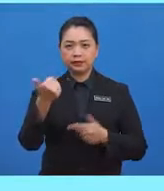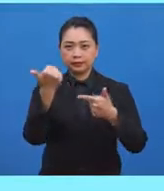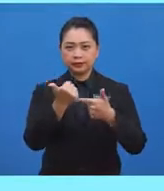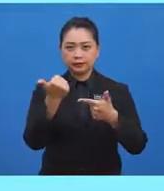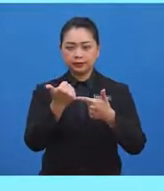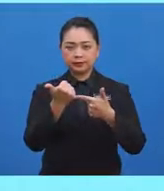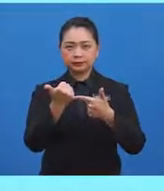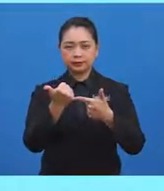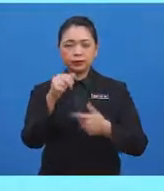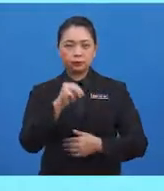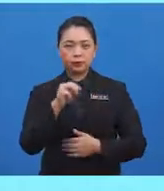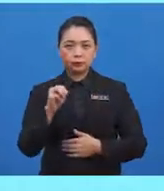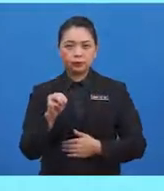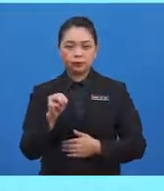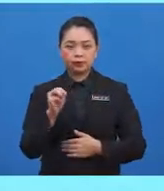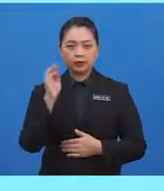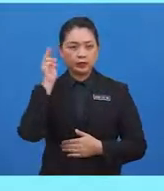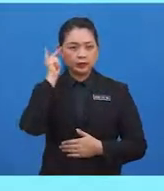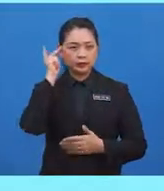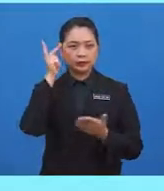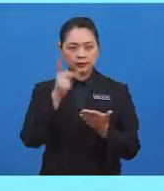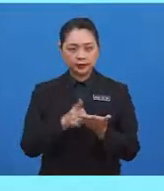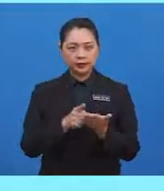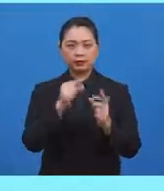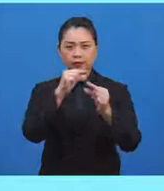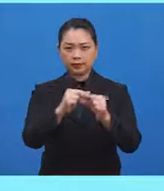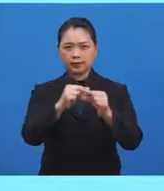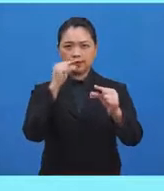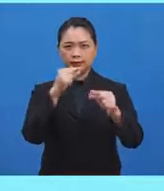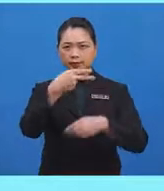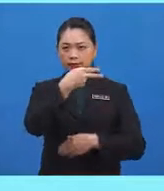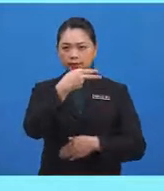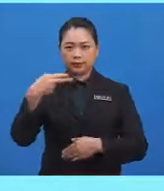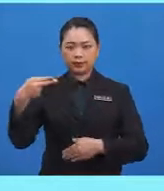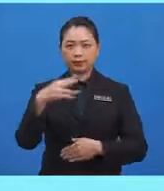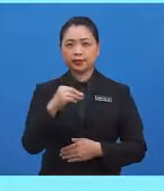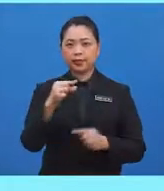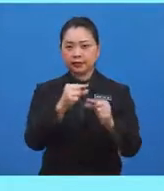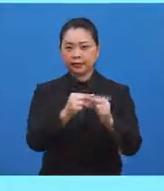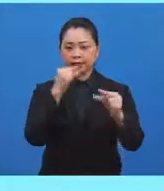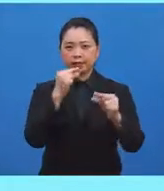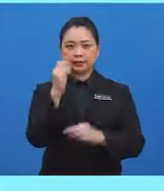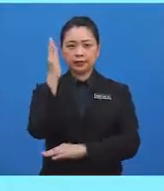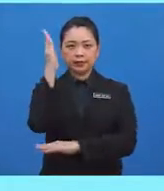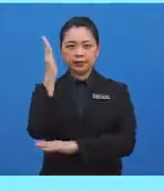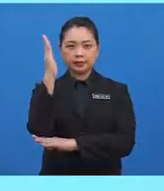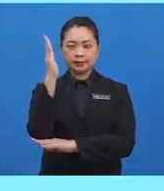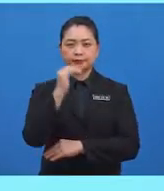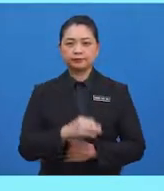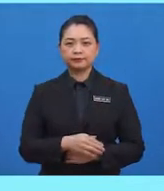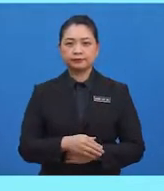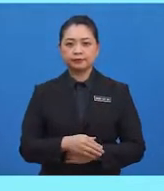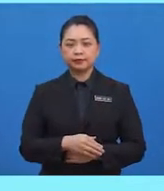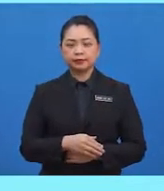murid-murid akan dapat mengenal garis selari dan garis serenjang. Seterusnya,